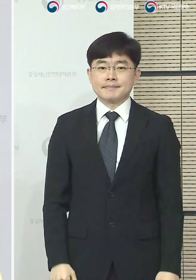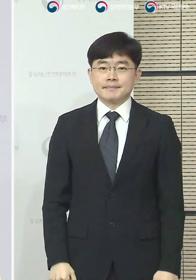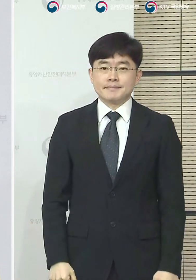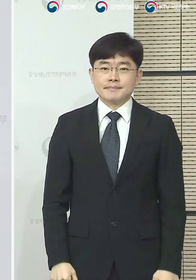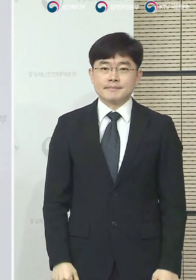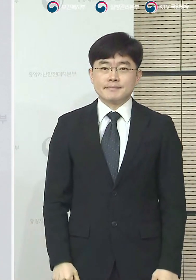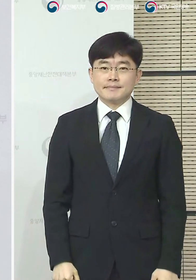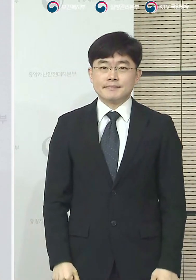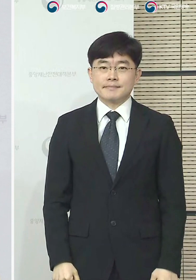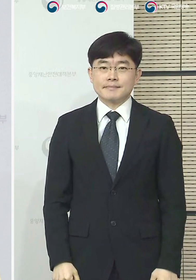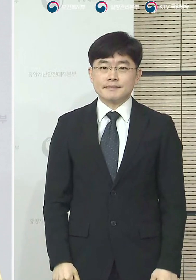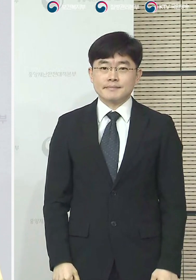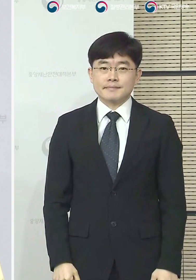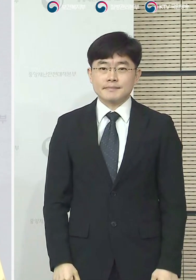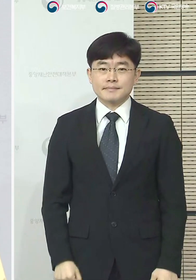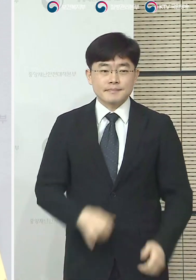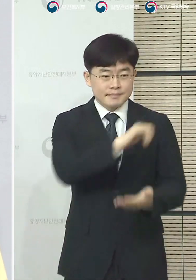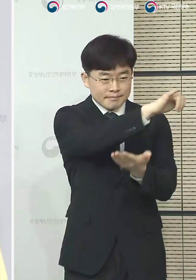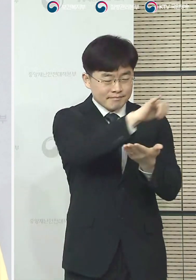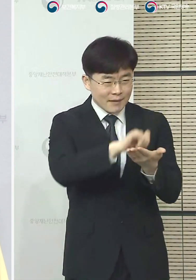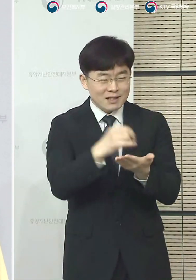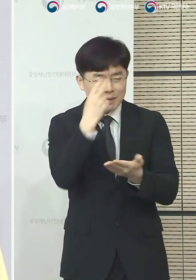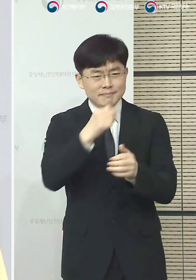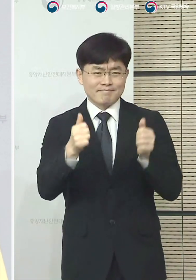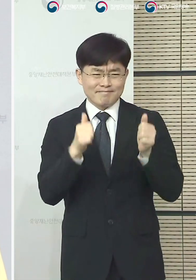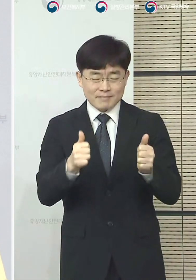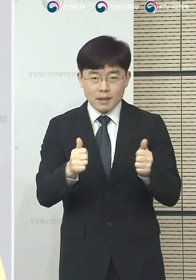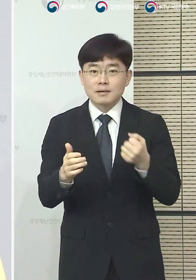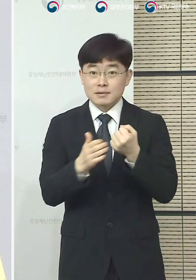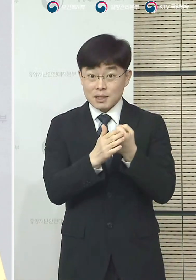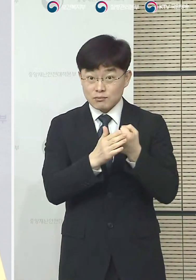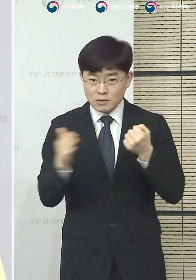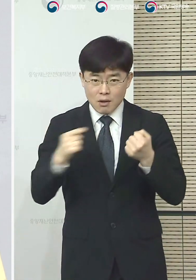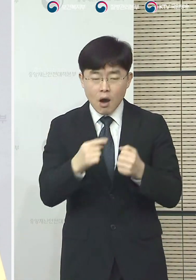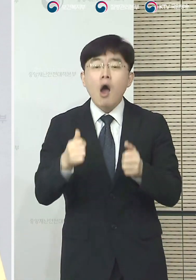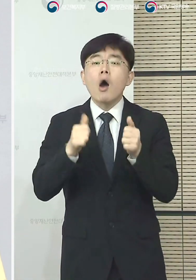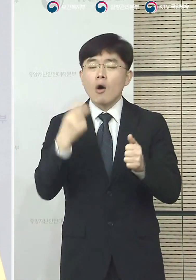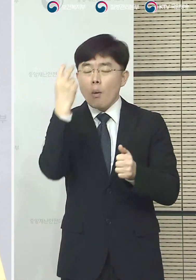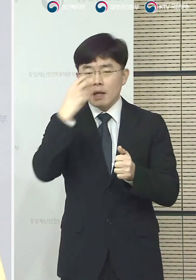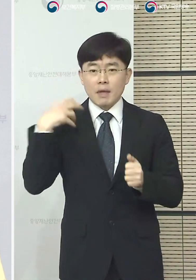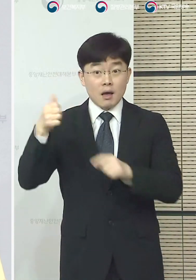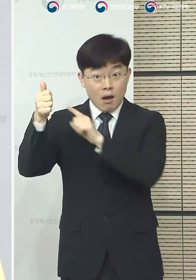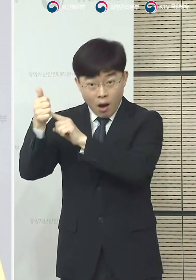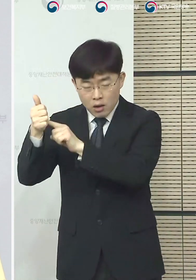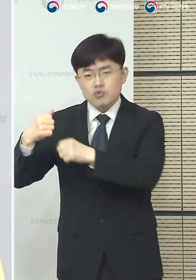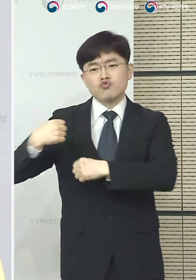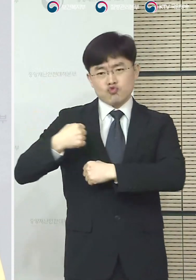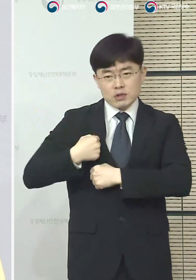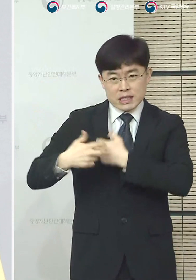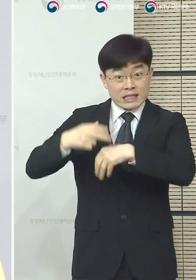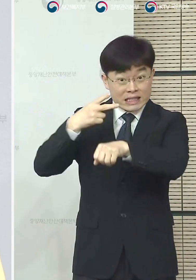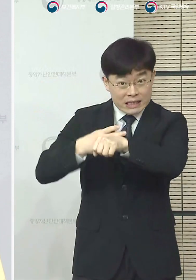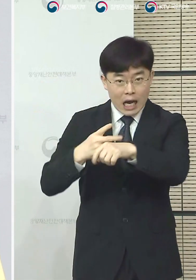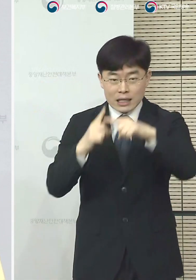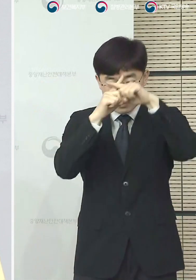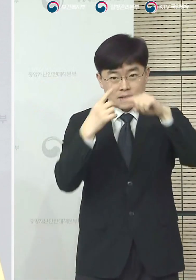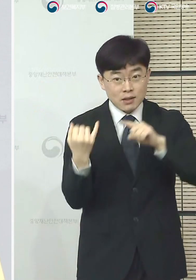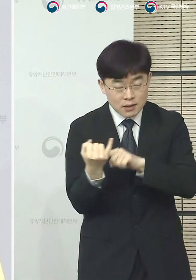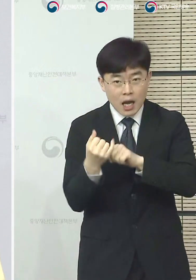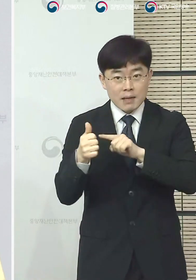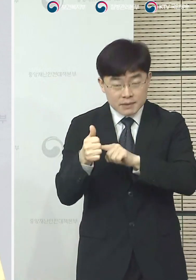입국 검역을 강화함에 따라 검역관, 국방부의 군의관과 간호인력,